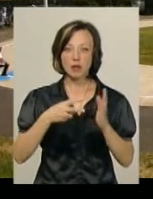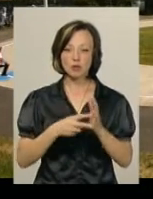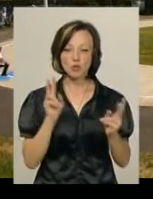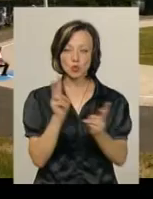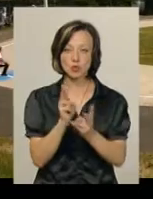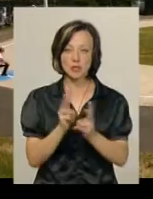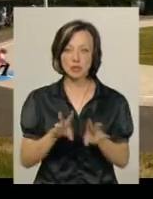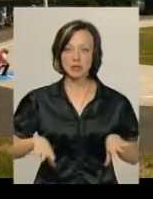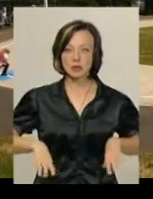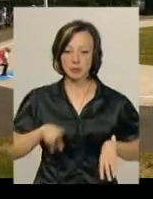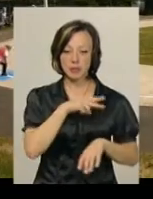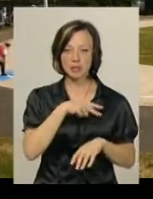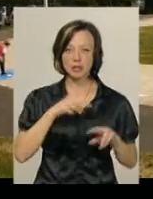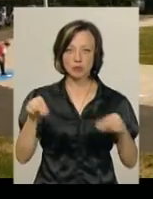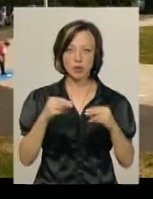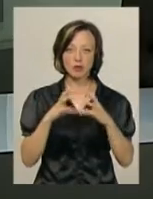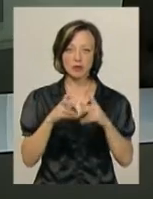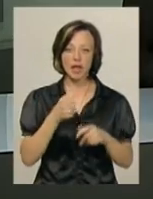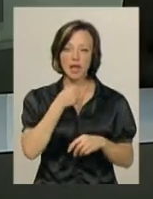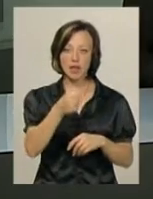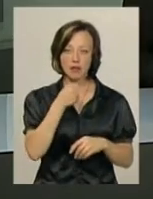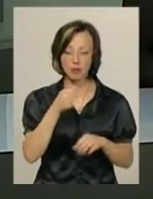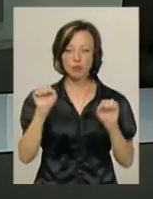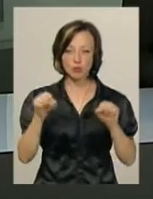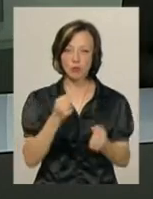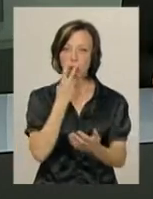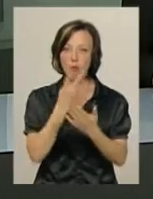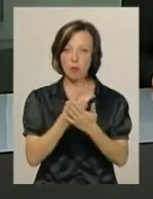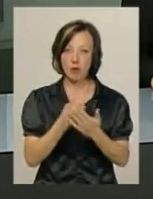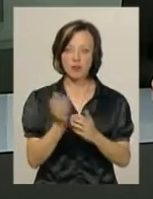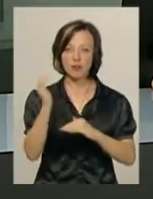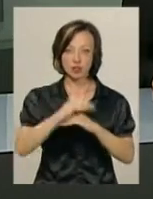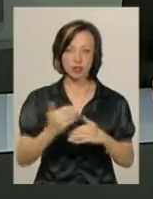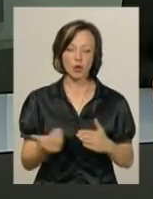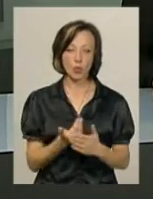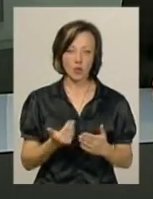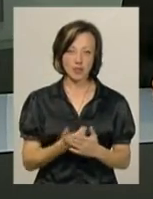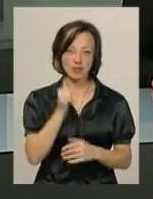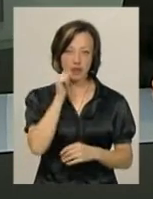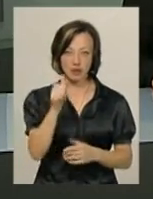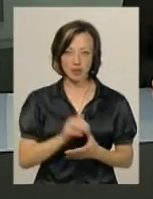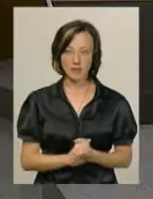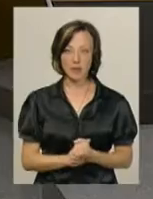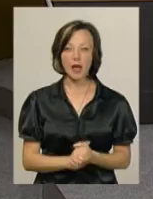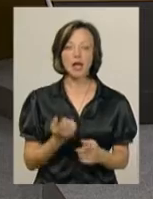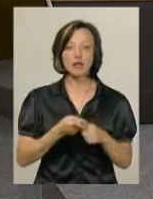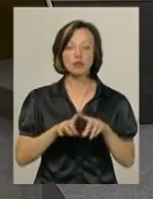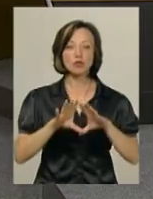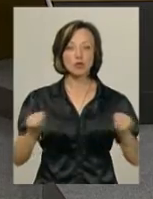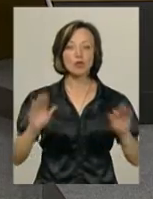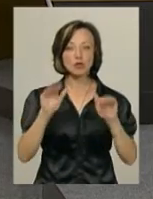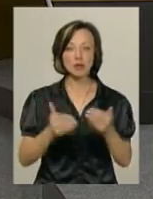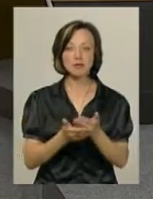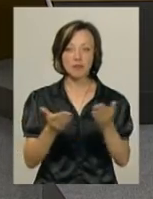з наставником призерів Чемпіонату світу і інтерв'ю з ним ви зможете побачити в вечірніх випусках новин завтра. На цьому ми з вами